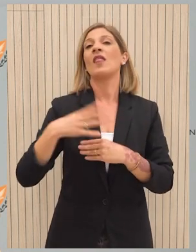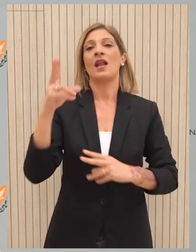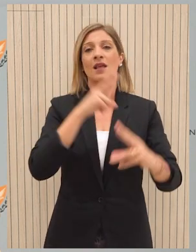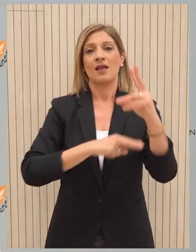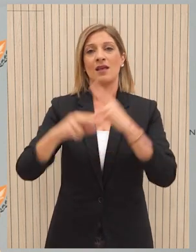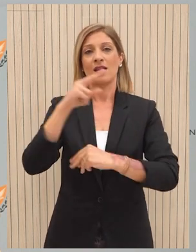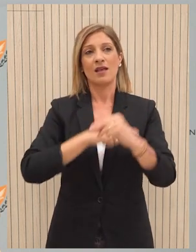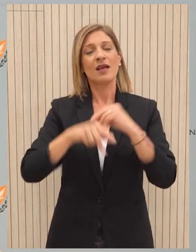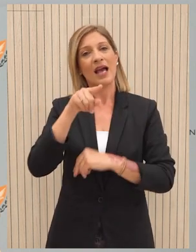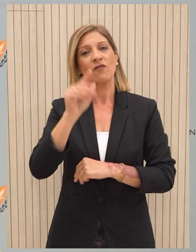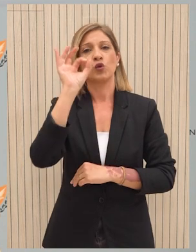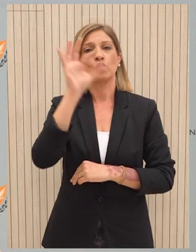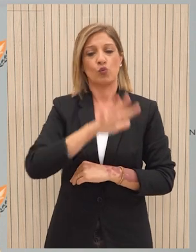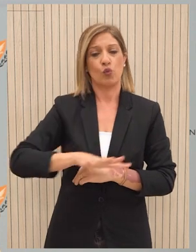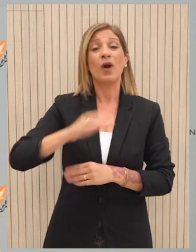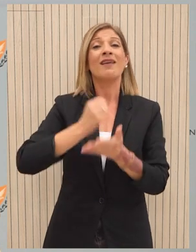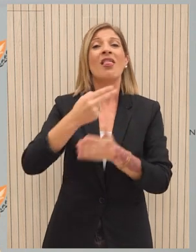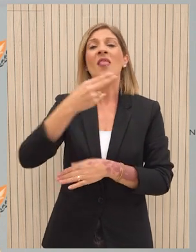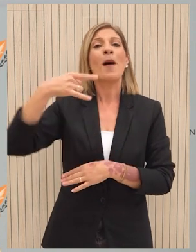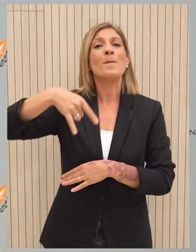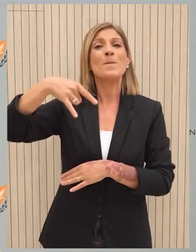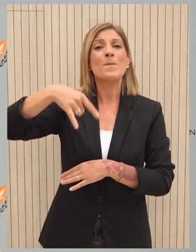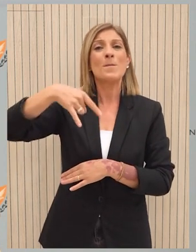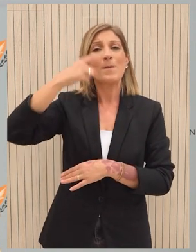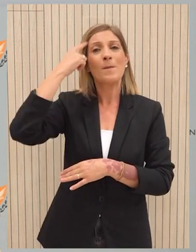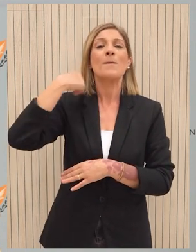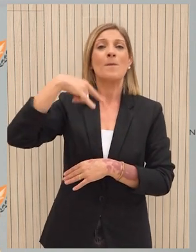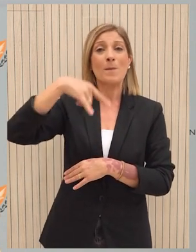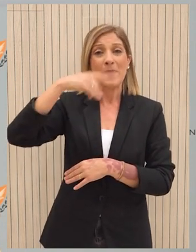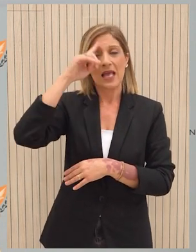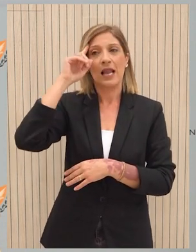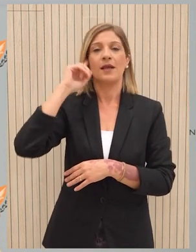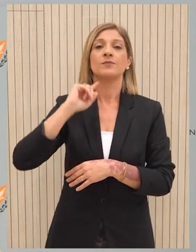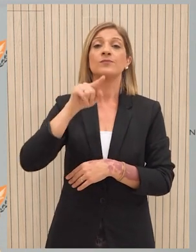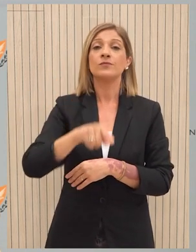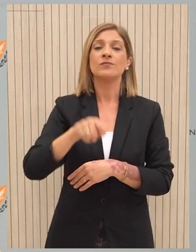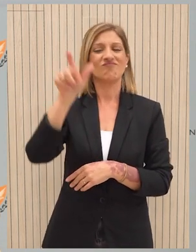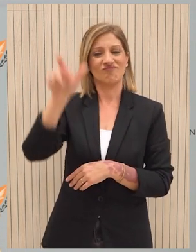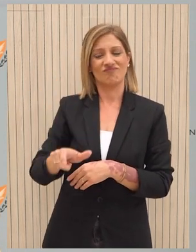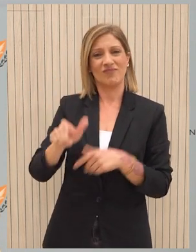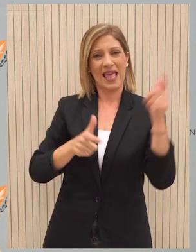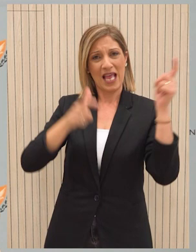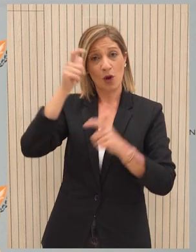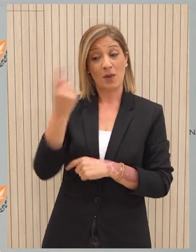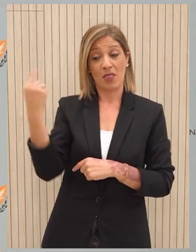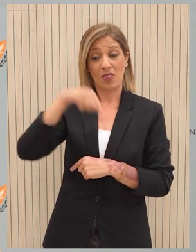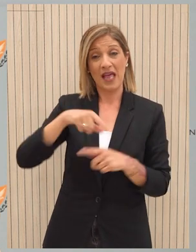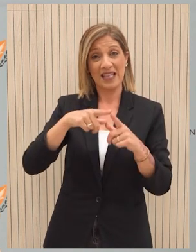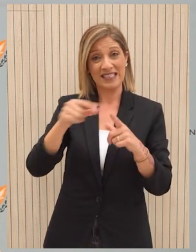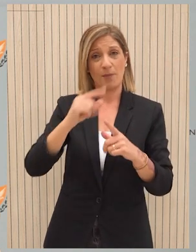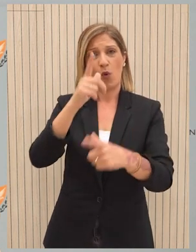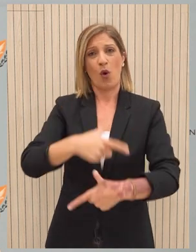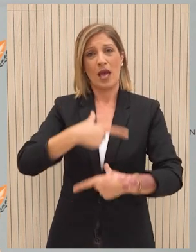επιτεύχθηκε σχετικά με την περιοχή της Πύλας και την υλοποίηση των προνοιών που περιλαμβάνονται. Ο κ. Λακρουάς, στο πλαίσιο της επίσκεψής του, θα